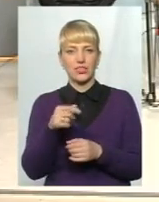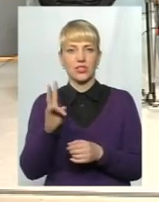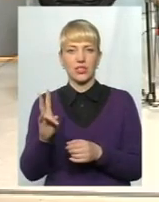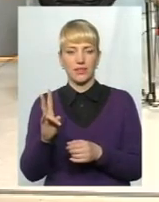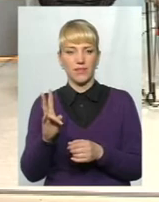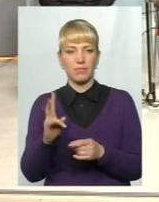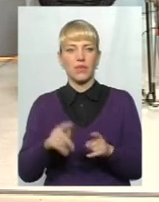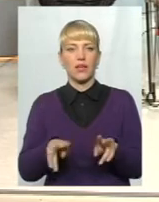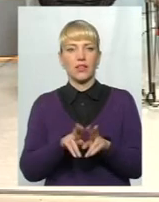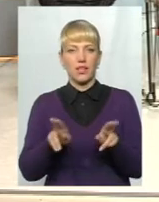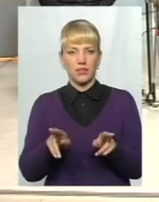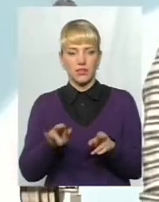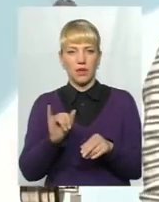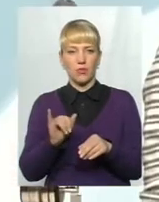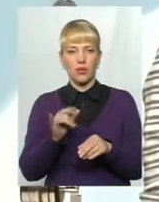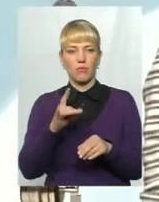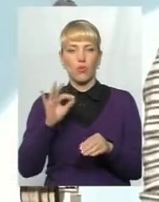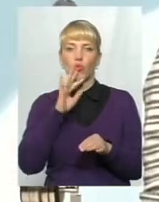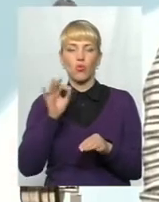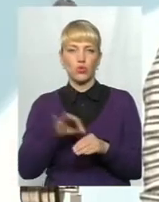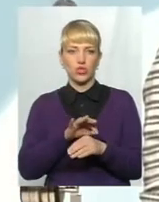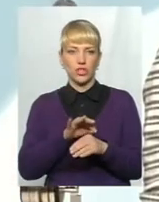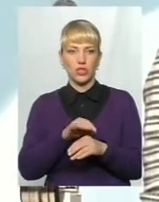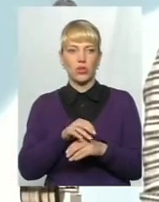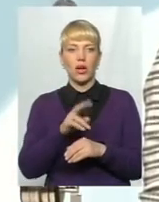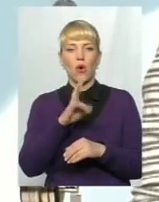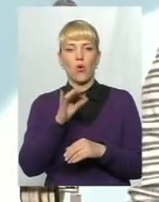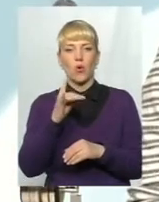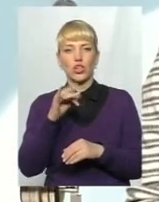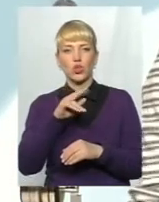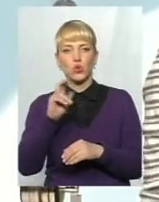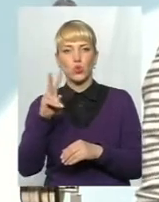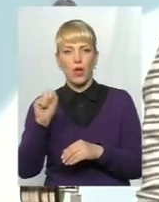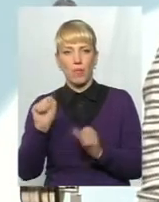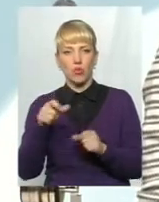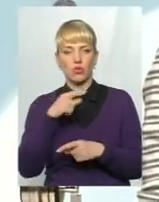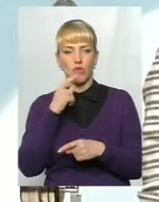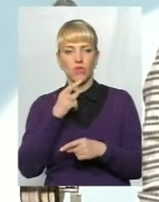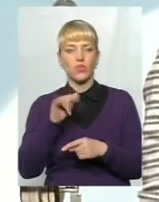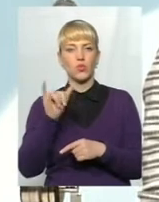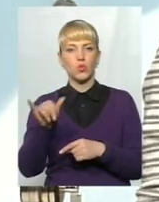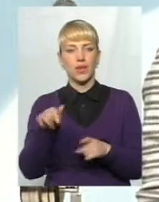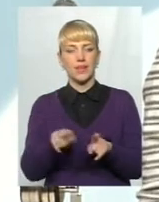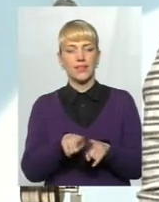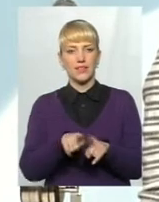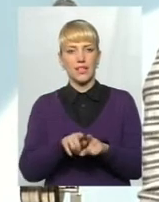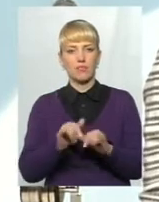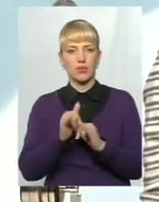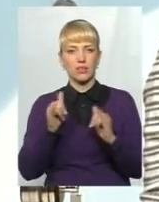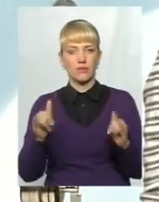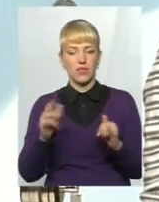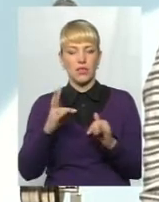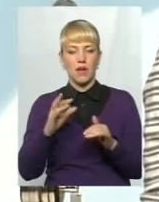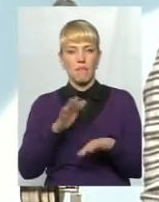Так само про дружину пана Корнічука можна говорити. В неї так само збільшилися на